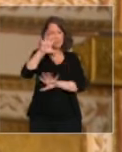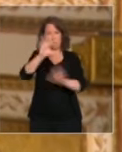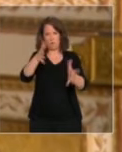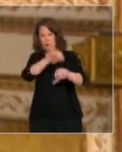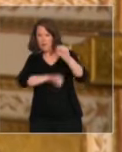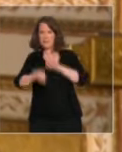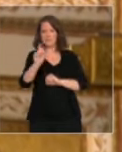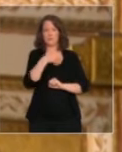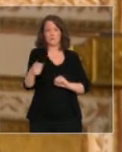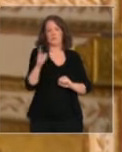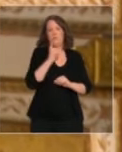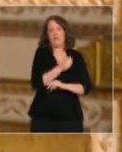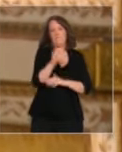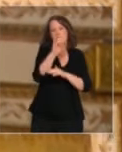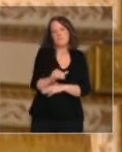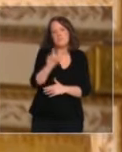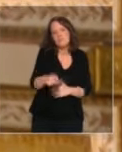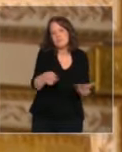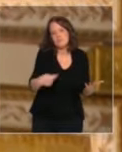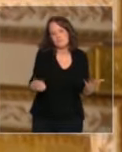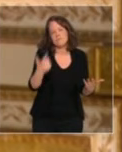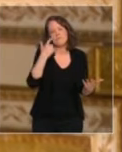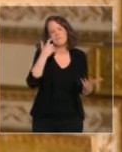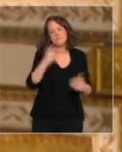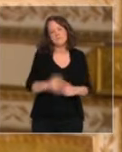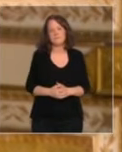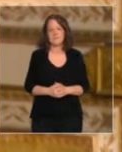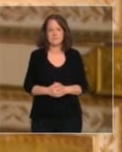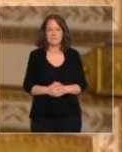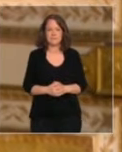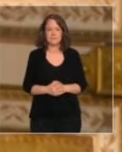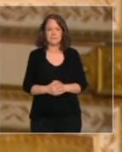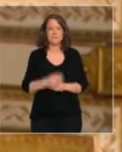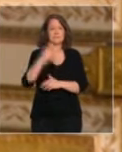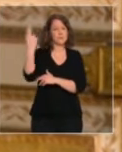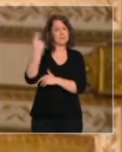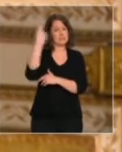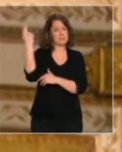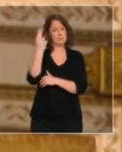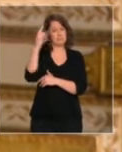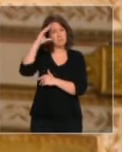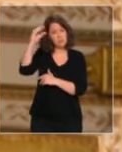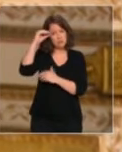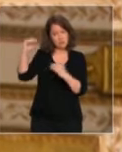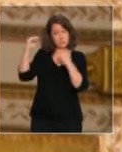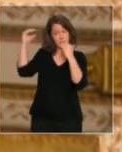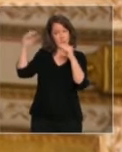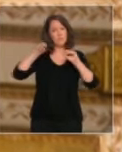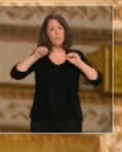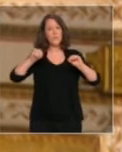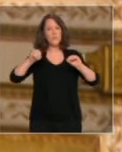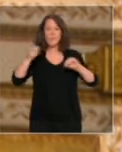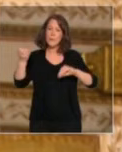enfants avec le matériel nécessaire. Pour les étudiants de l'enseignement supérieur, les cours ne reprendront pas